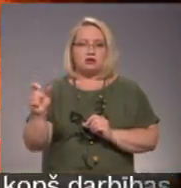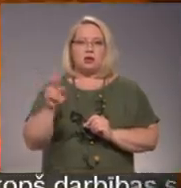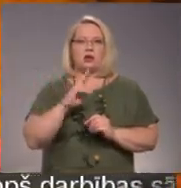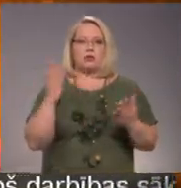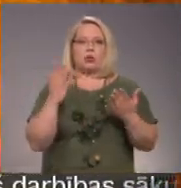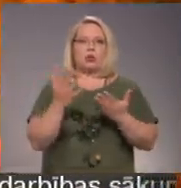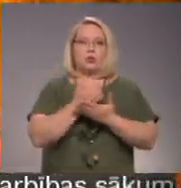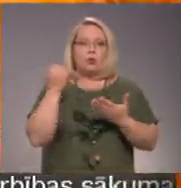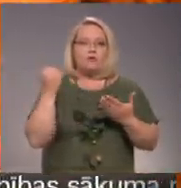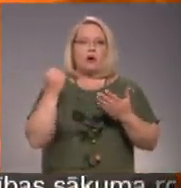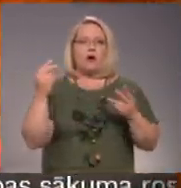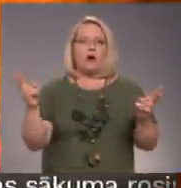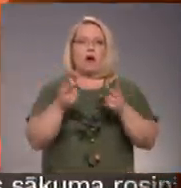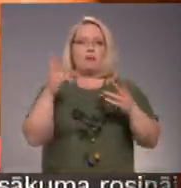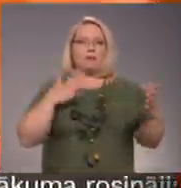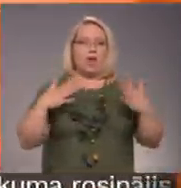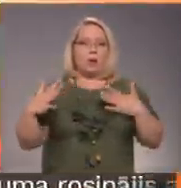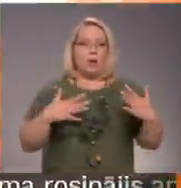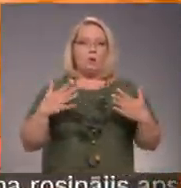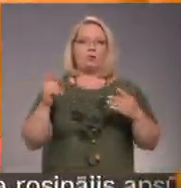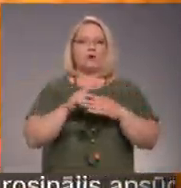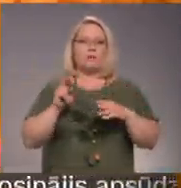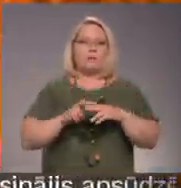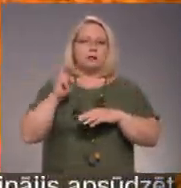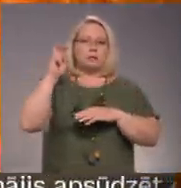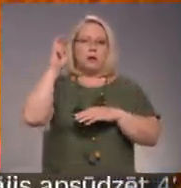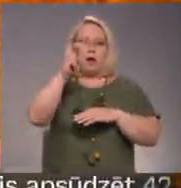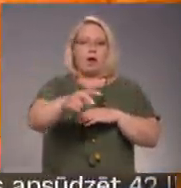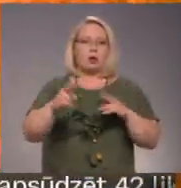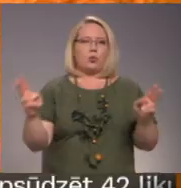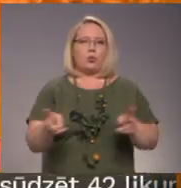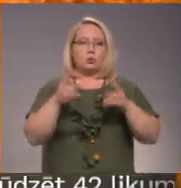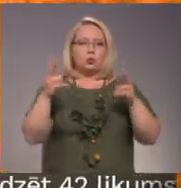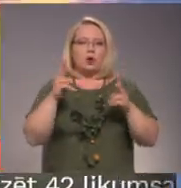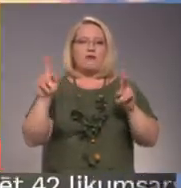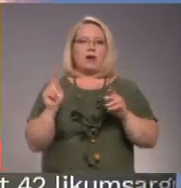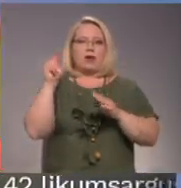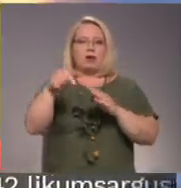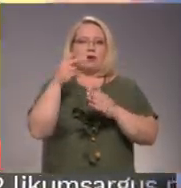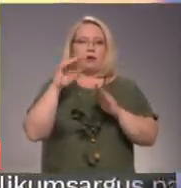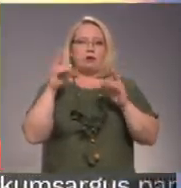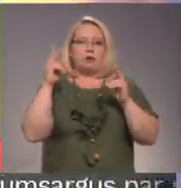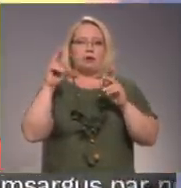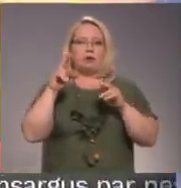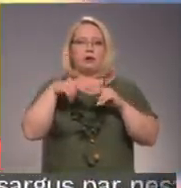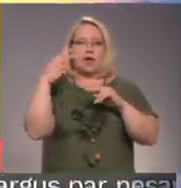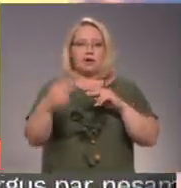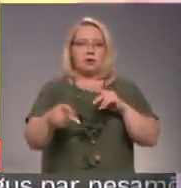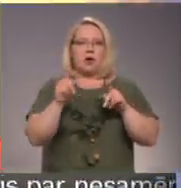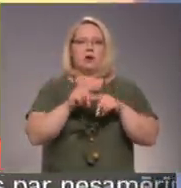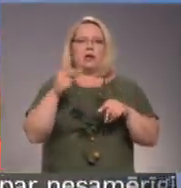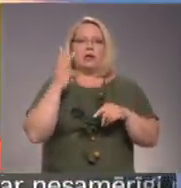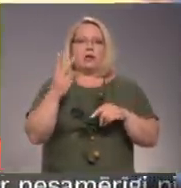guguši apdegumus lecot pāri uguni, kuram vajag tajā iekrītot. Nopērni samdegums ir guguši arī divi mazi